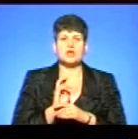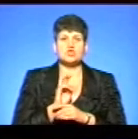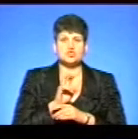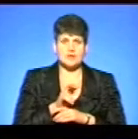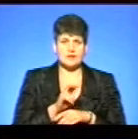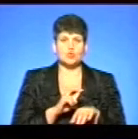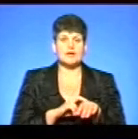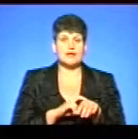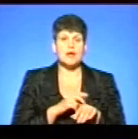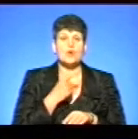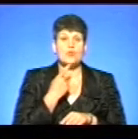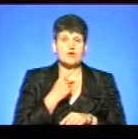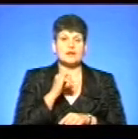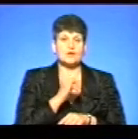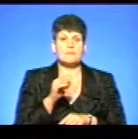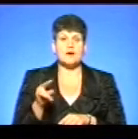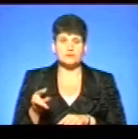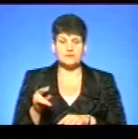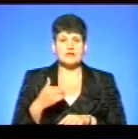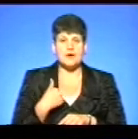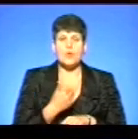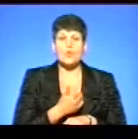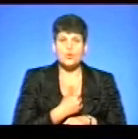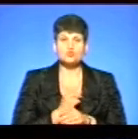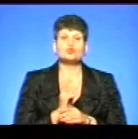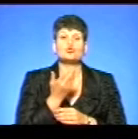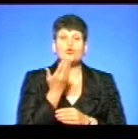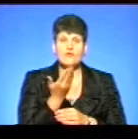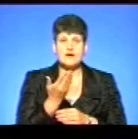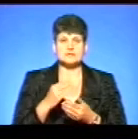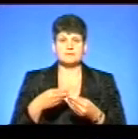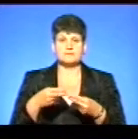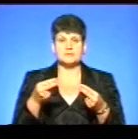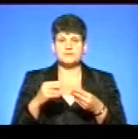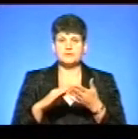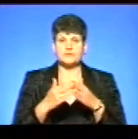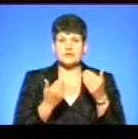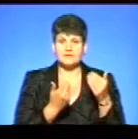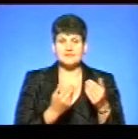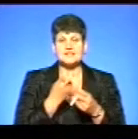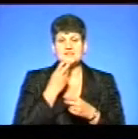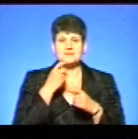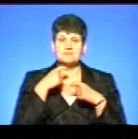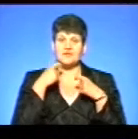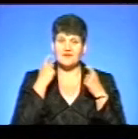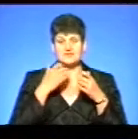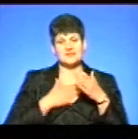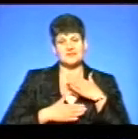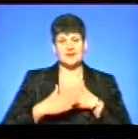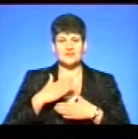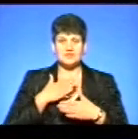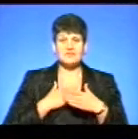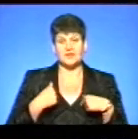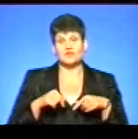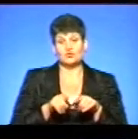лікаря і кажу, Ігор Павлович, я хочу до вас заключити договір. Він засміявся і зрадів, і я